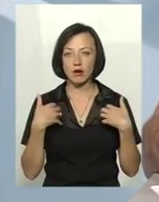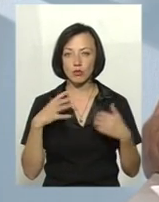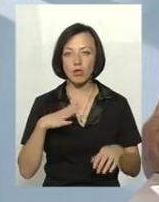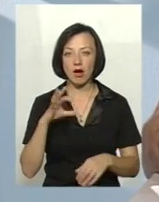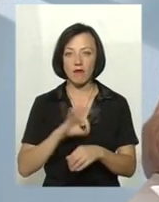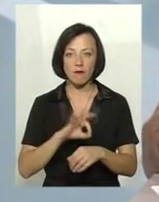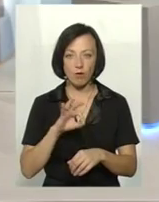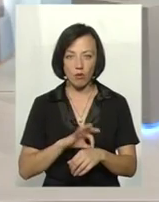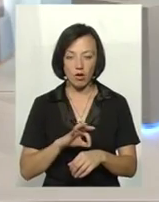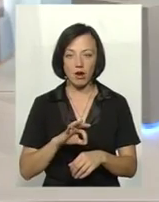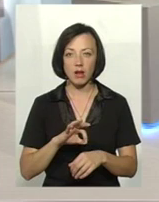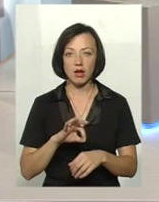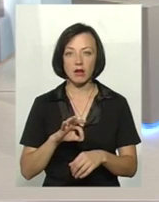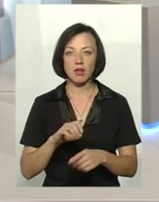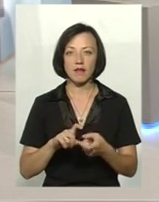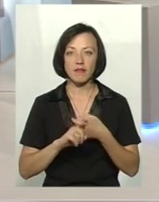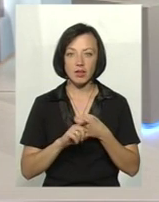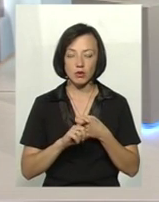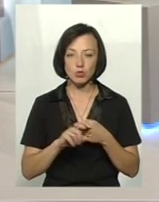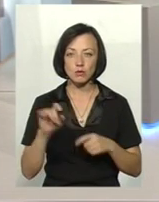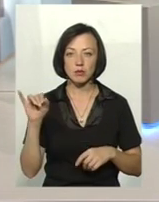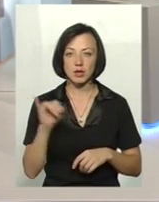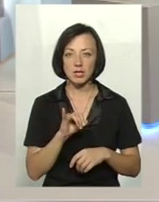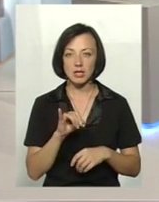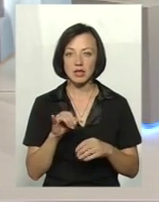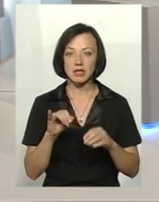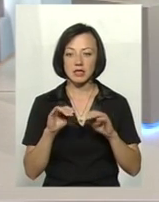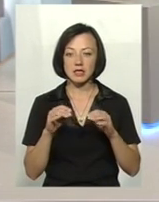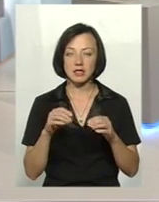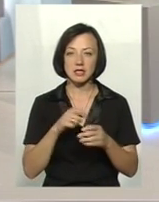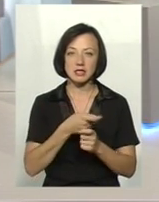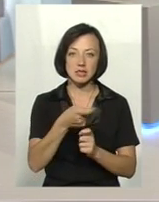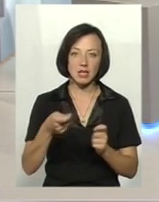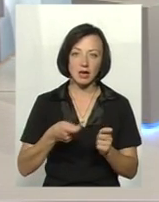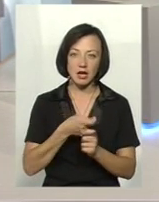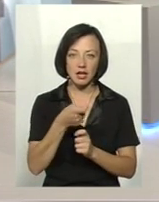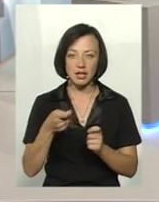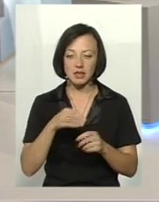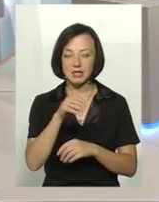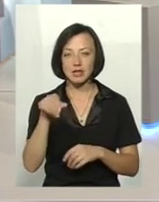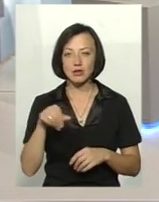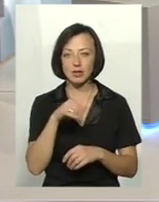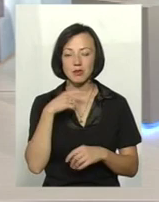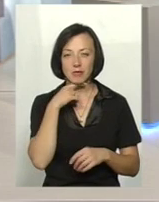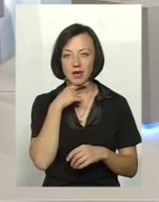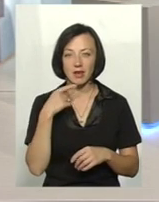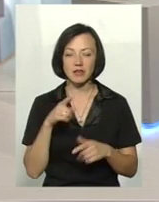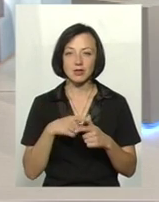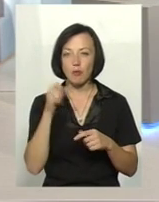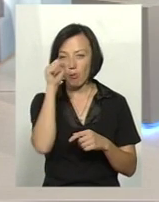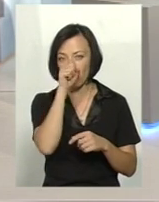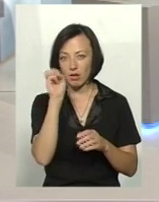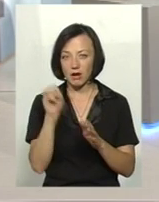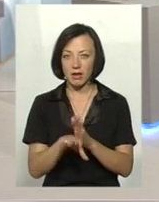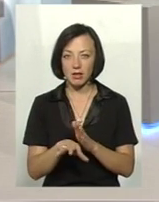інфікована вірусом, і закрили це м'ясо в якусь банку, засолили, чи в морозильну